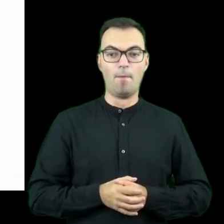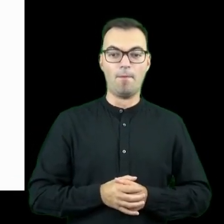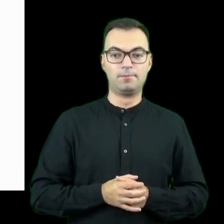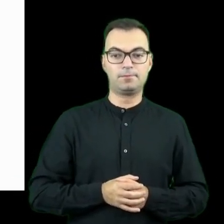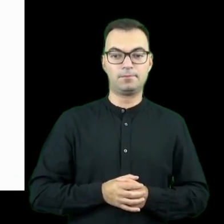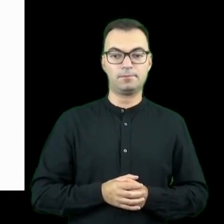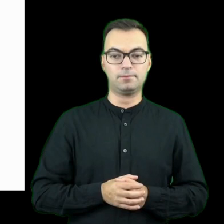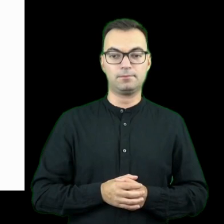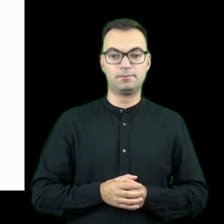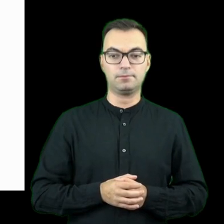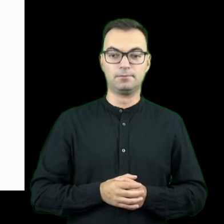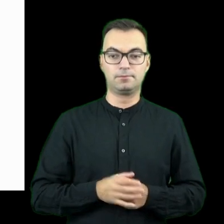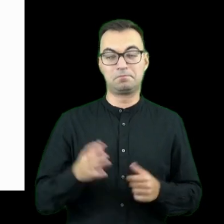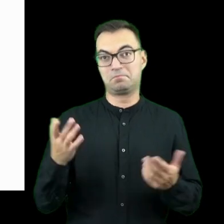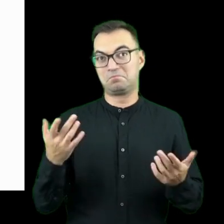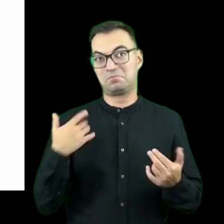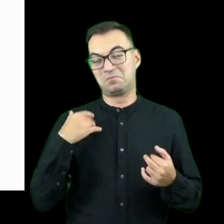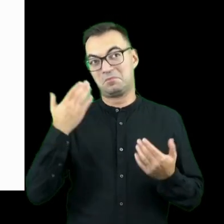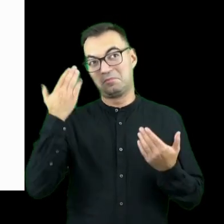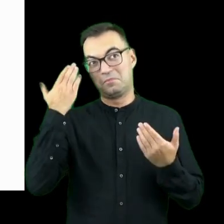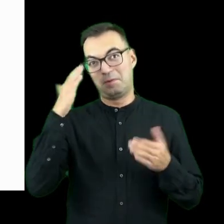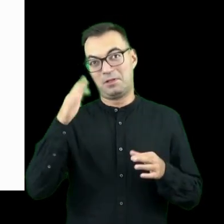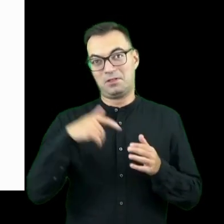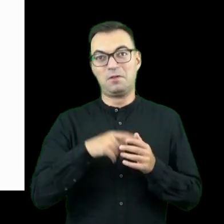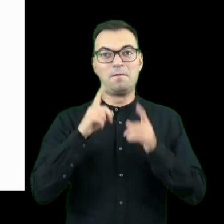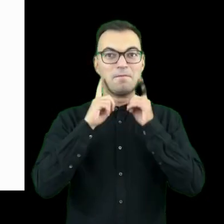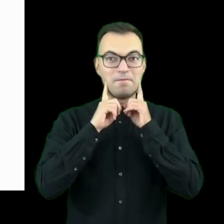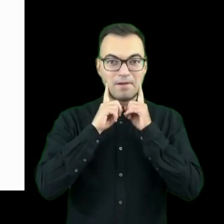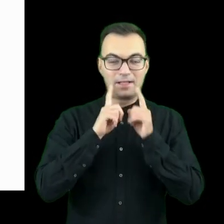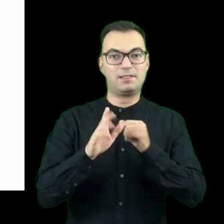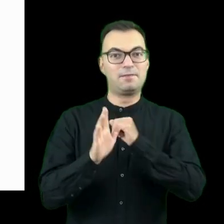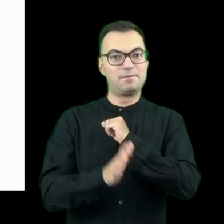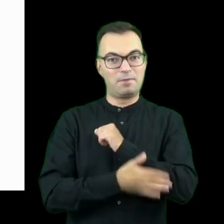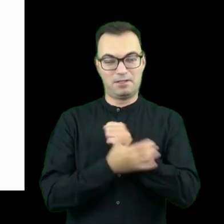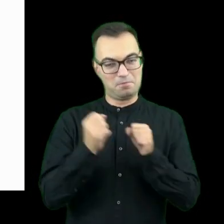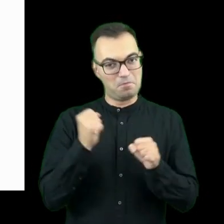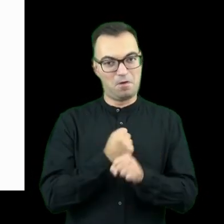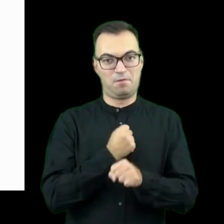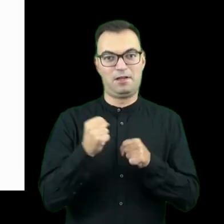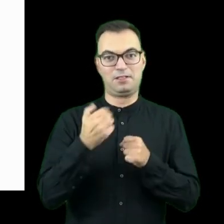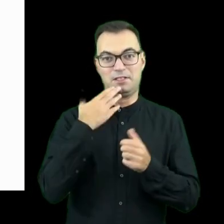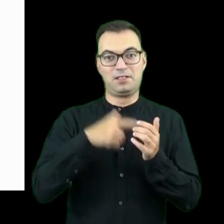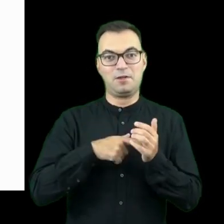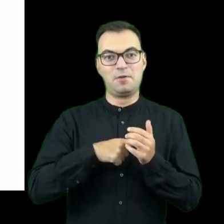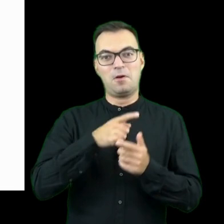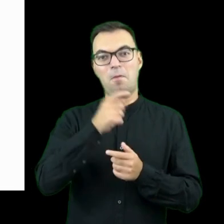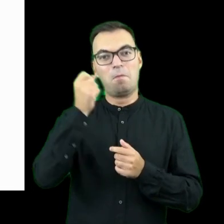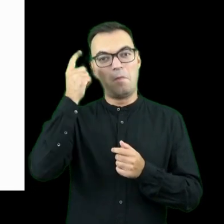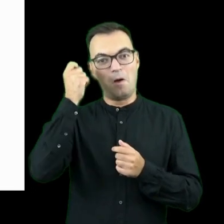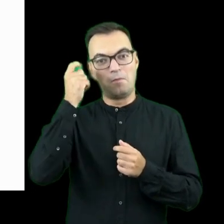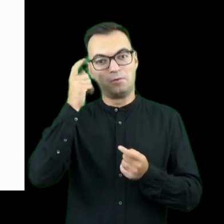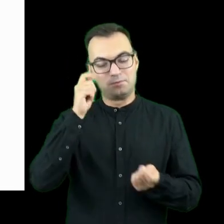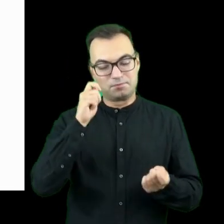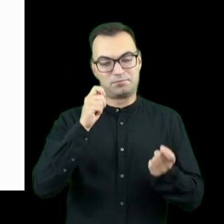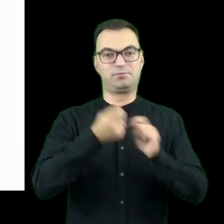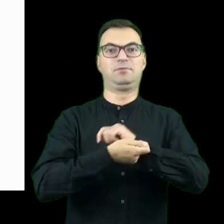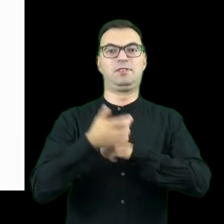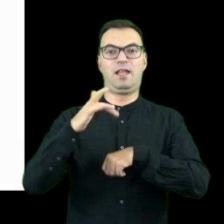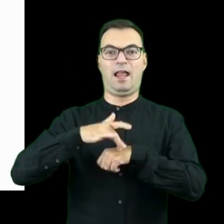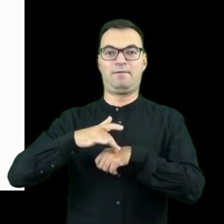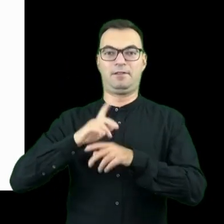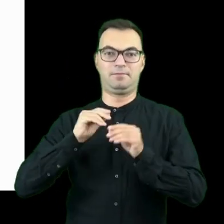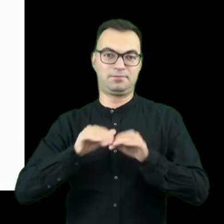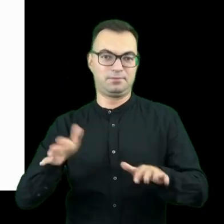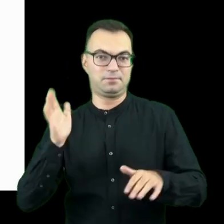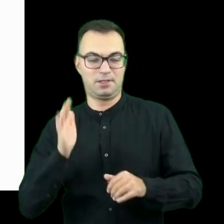mam nadzieję, rzeczywistym wsparciu, które pozwoli przekuć Wasze zaangażowane społecznie pomysły w